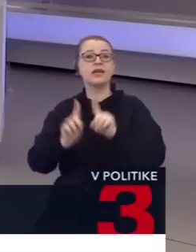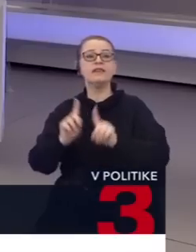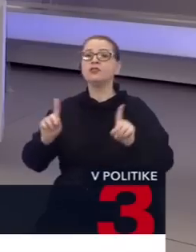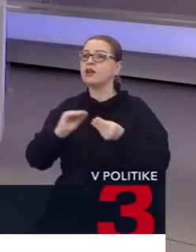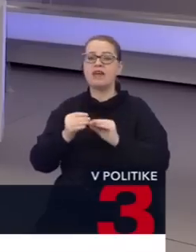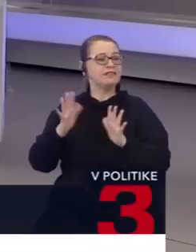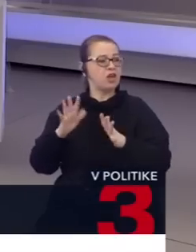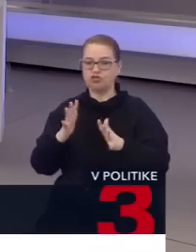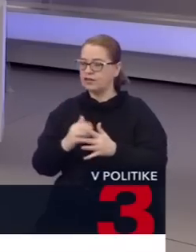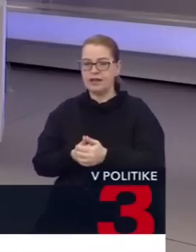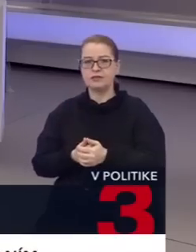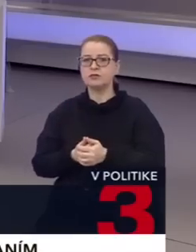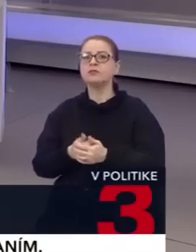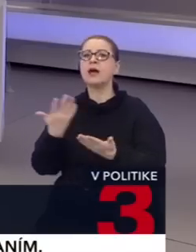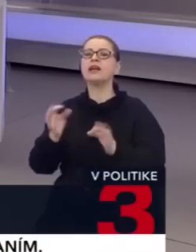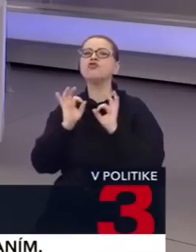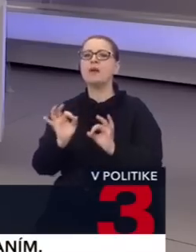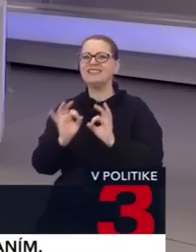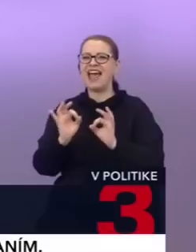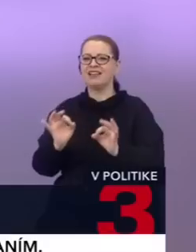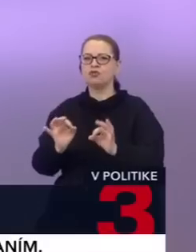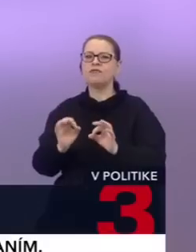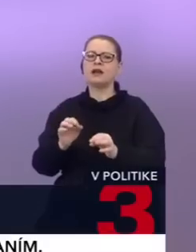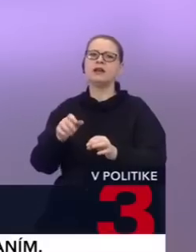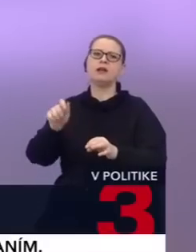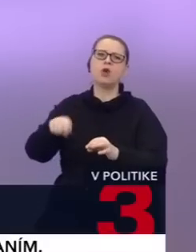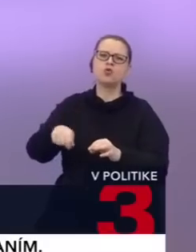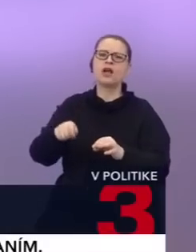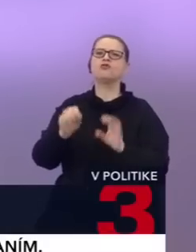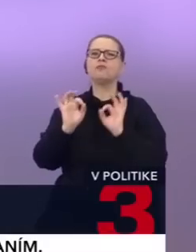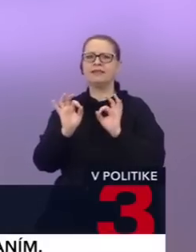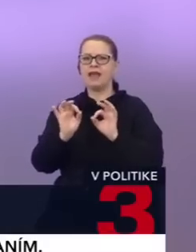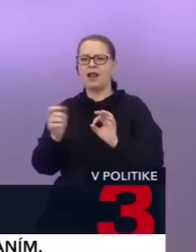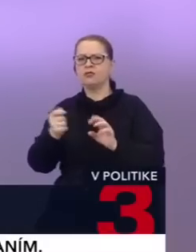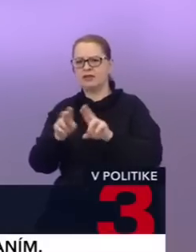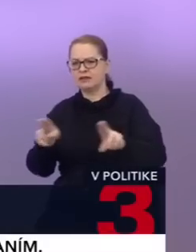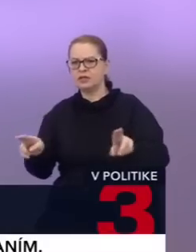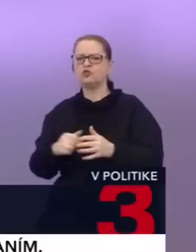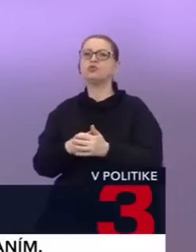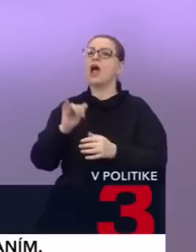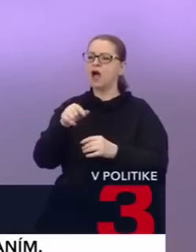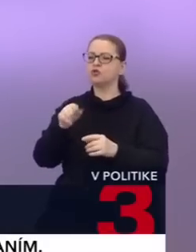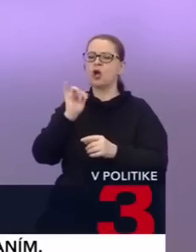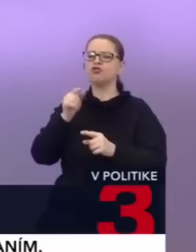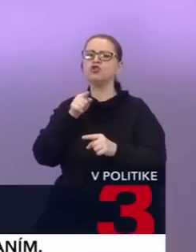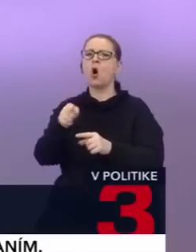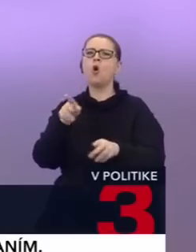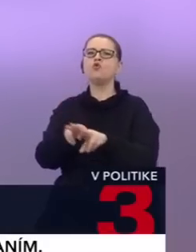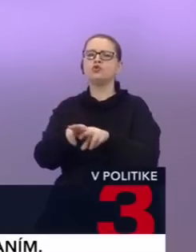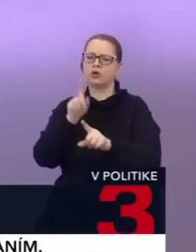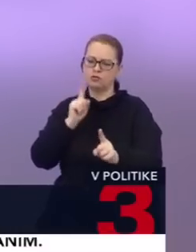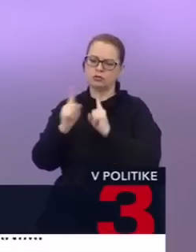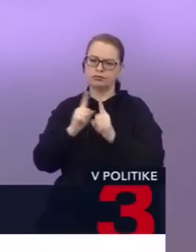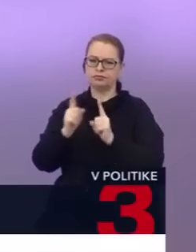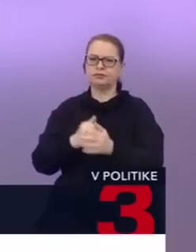špeciálnoho prokurátora a špecializovaným trestom súde. toto bude ešte rokované. Musí sa to do útorka dorokovať, tak či onak, a to je úplne